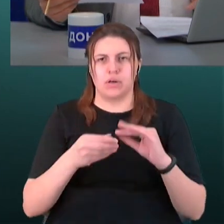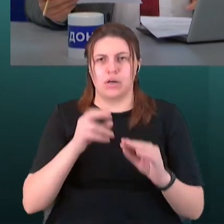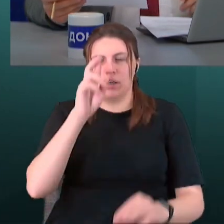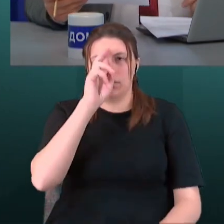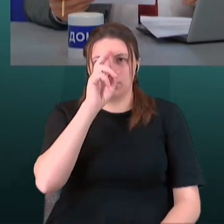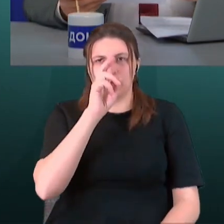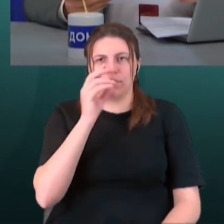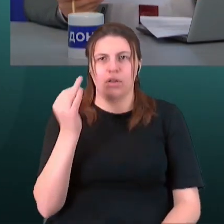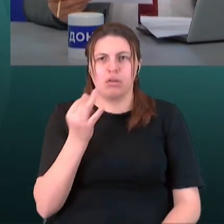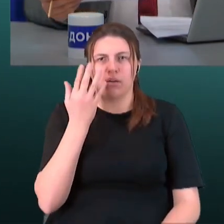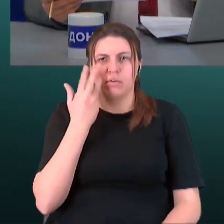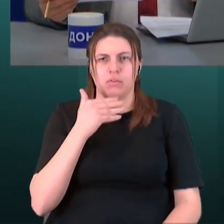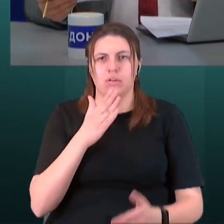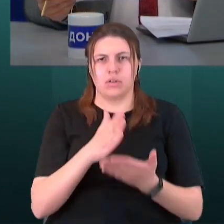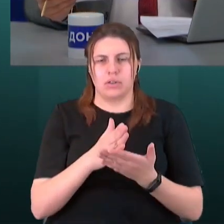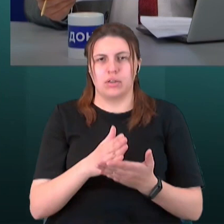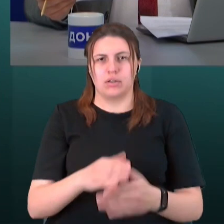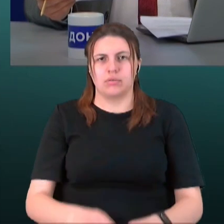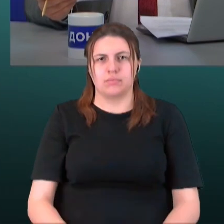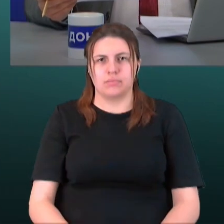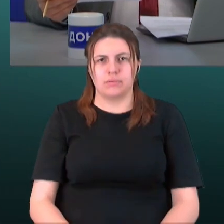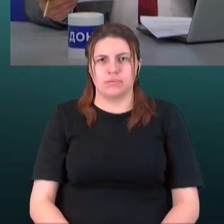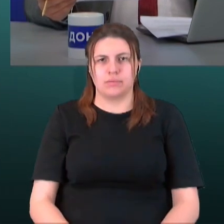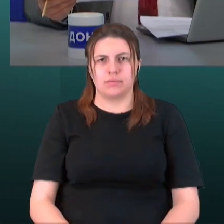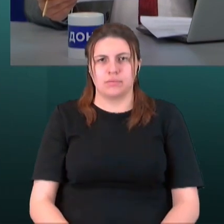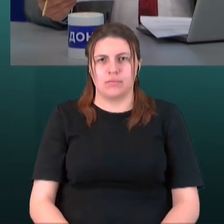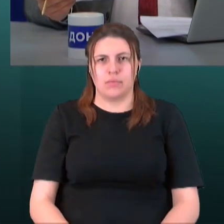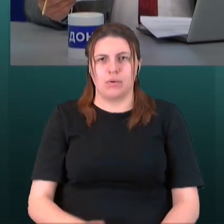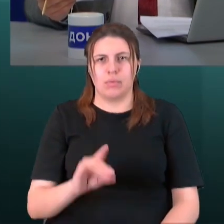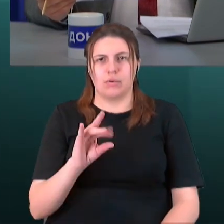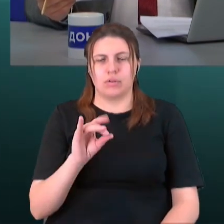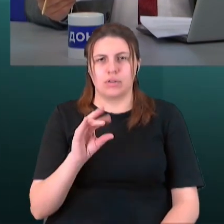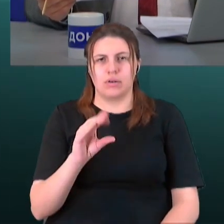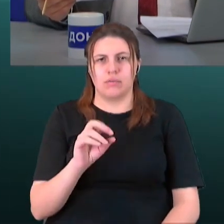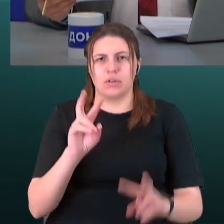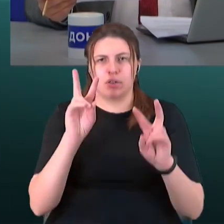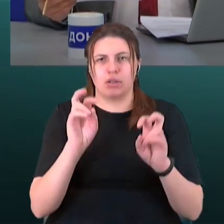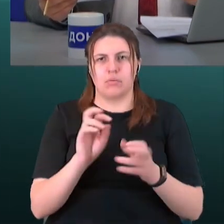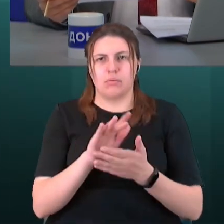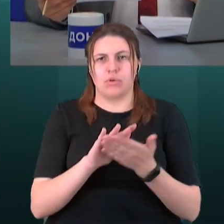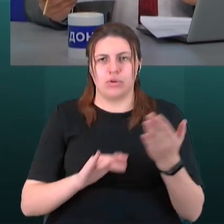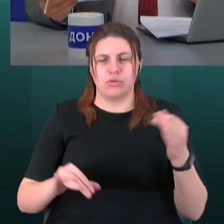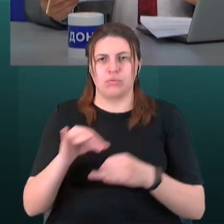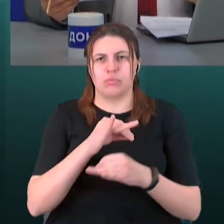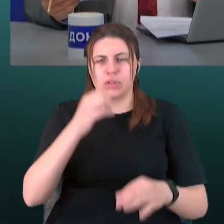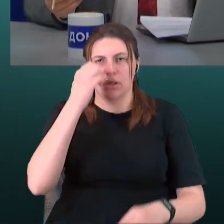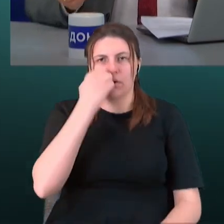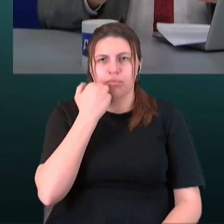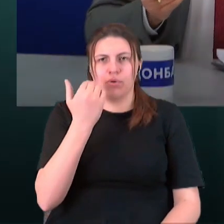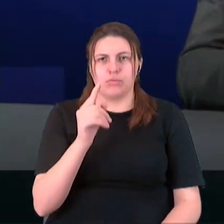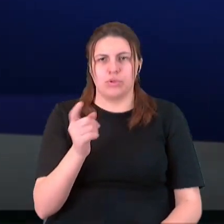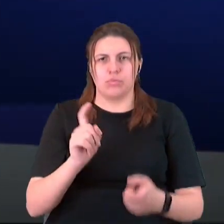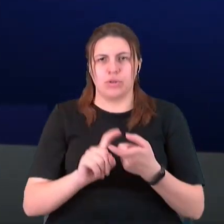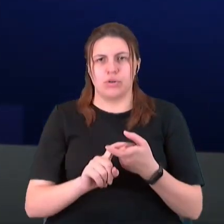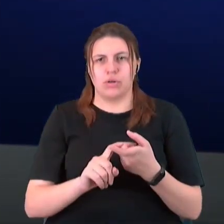місць, відчуження. Пане Ростиславе, ну що ж, це, звісно, тема для подальшого обговорення. Дякуємо вам за те, що приєдналися до нашого ефіру.